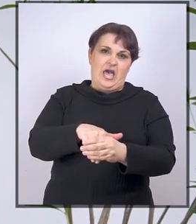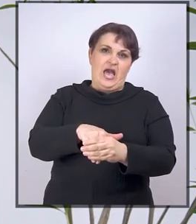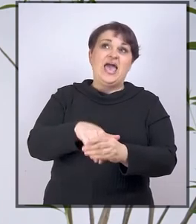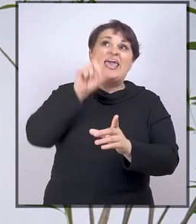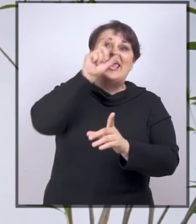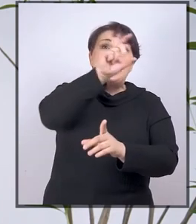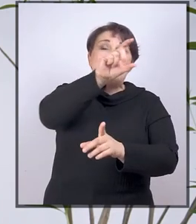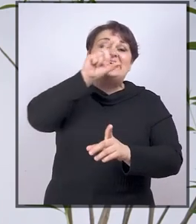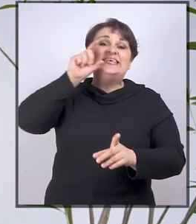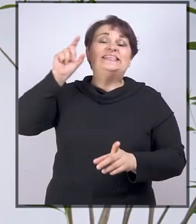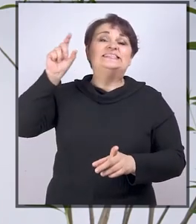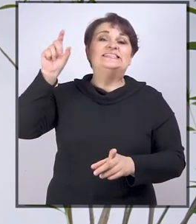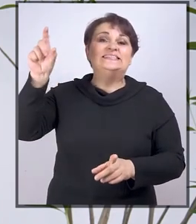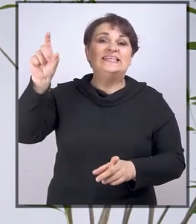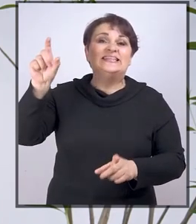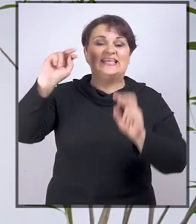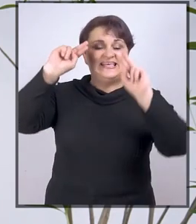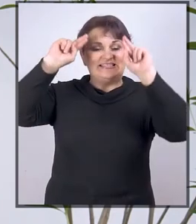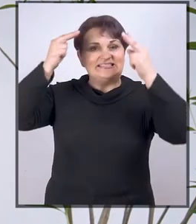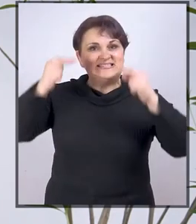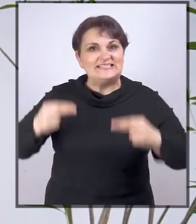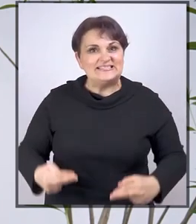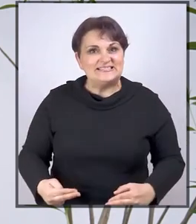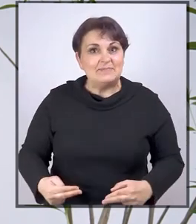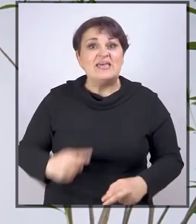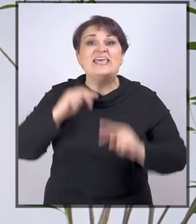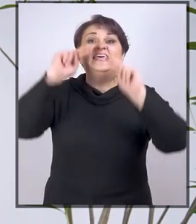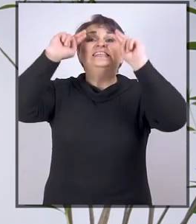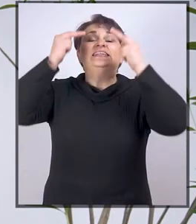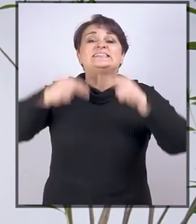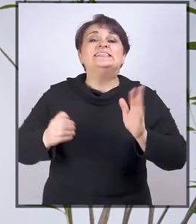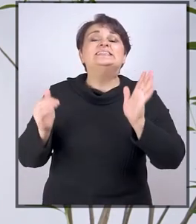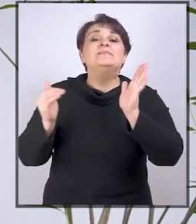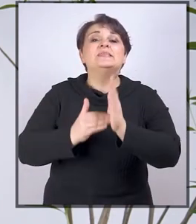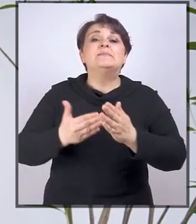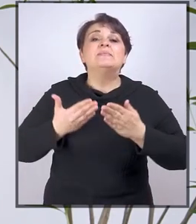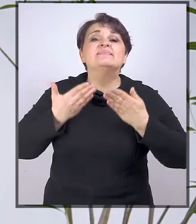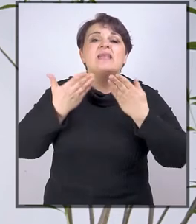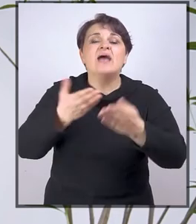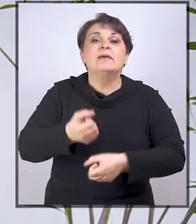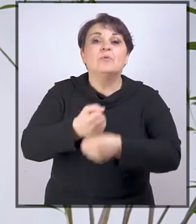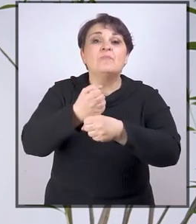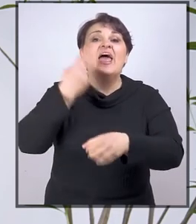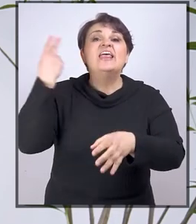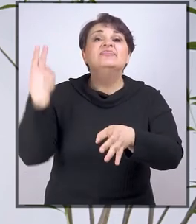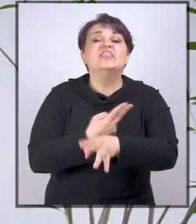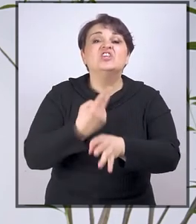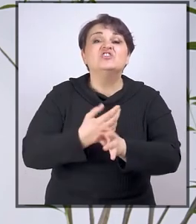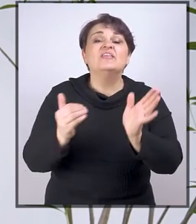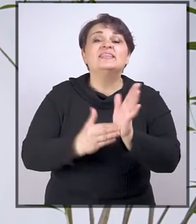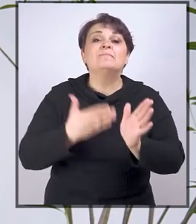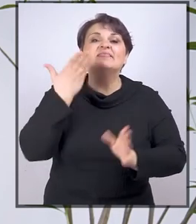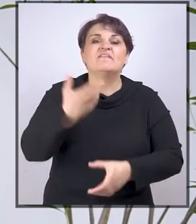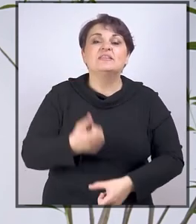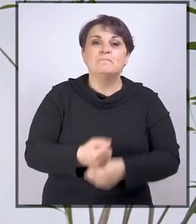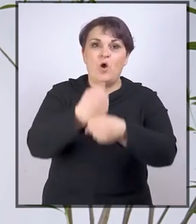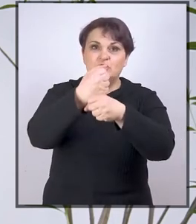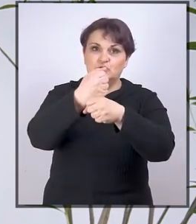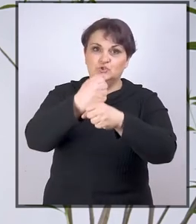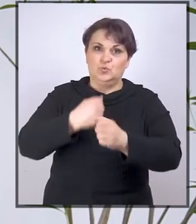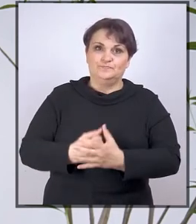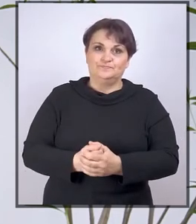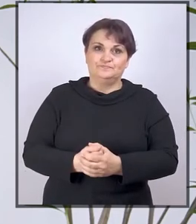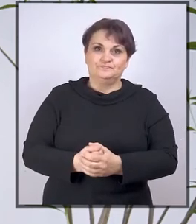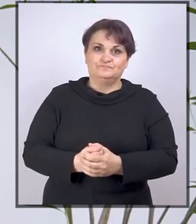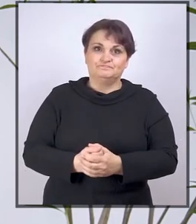institucije, sistema. Sistem bi trebao pružati podršku. Država bi trebala